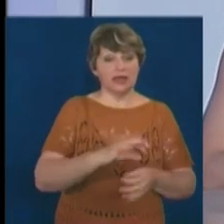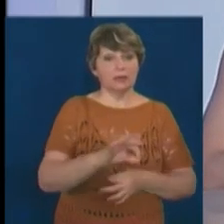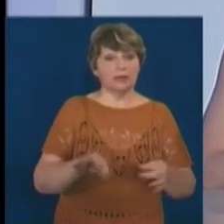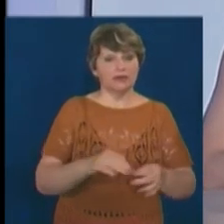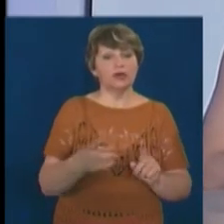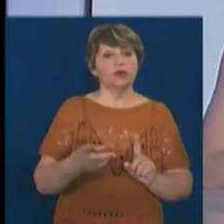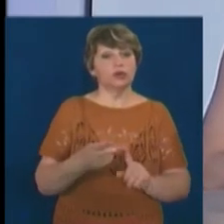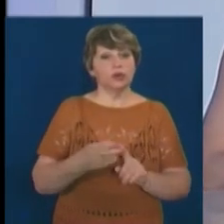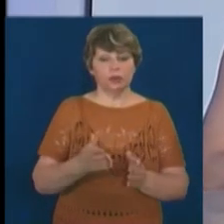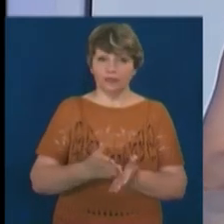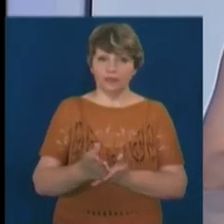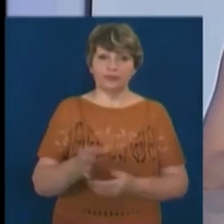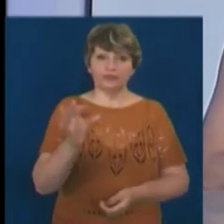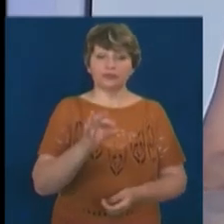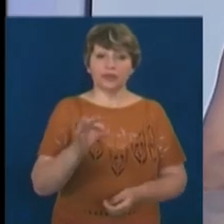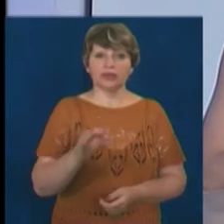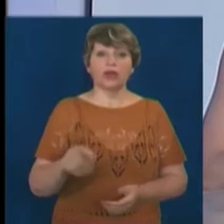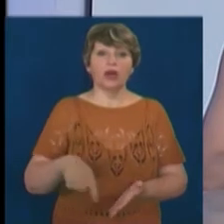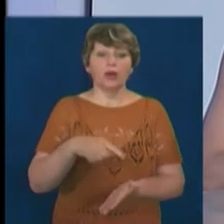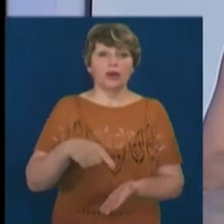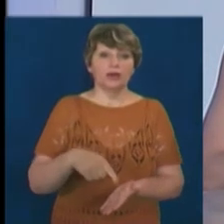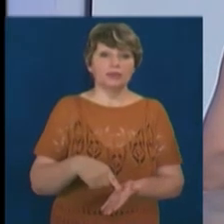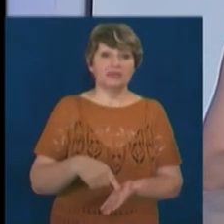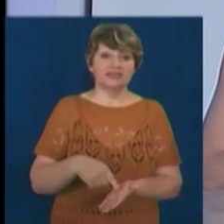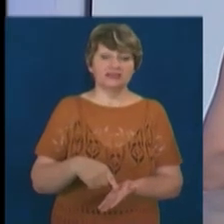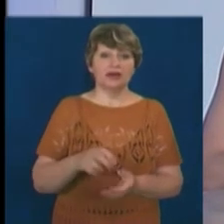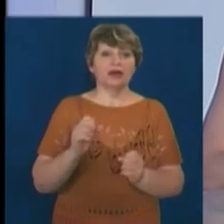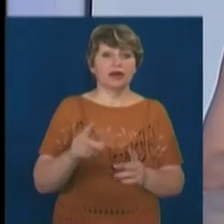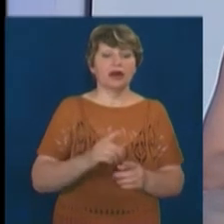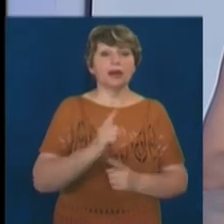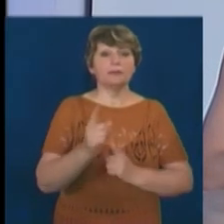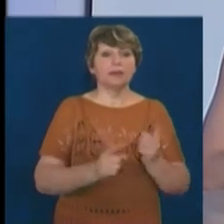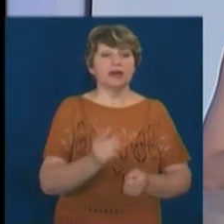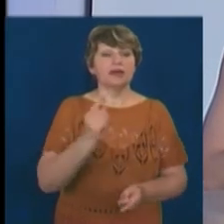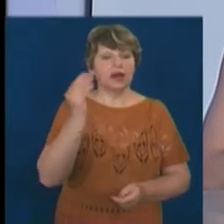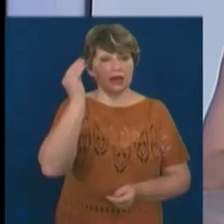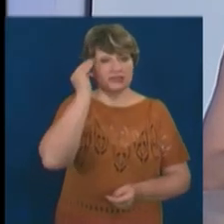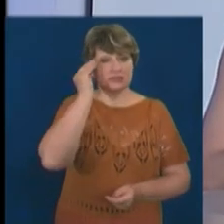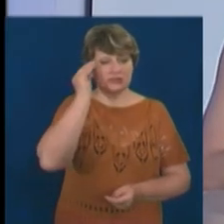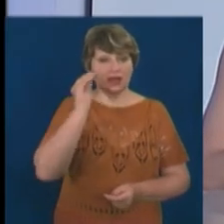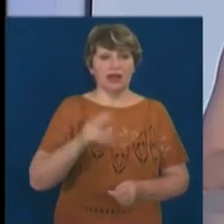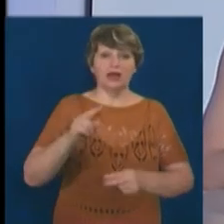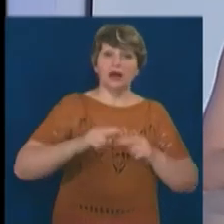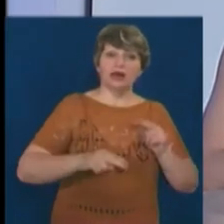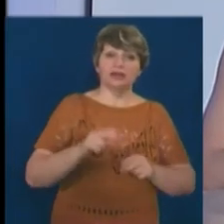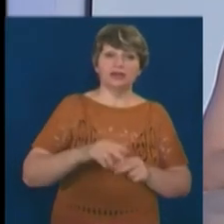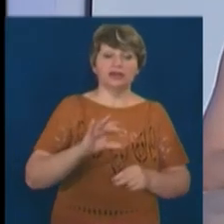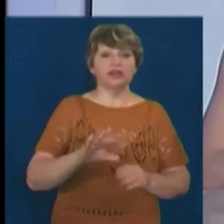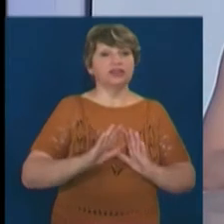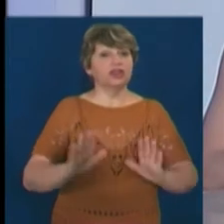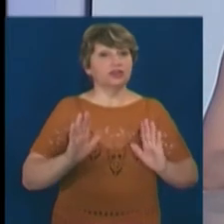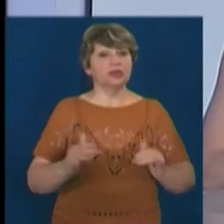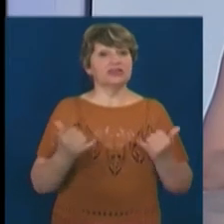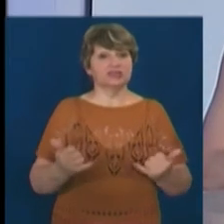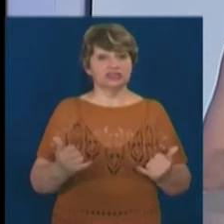напрямок – це, власне, про місто, про його фізичний простір, про те, як переосмислювати ту архітектурну і не тільки спадщину, яка є в